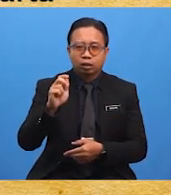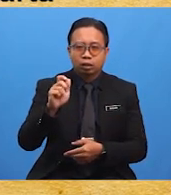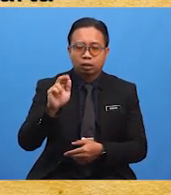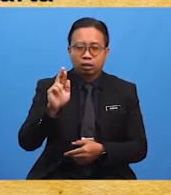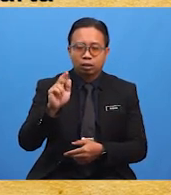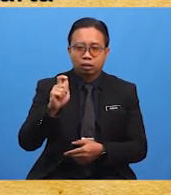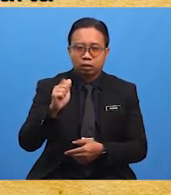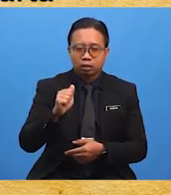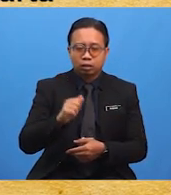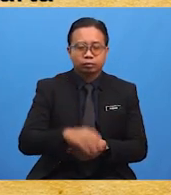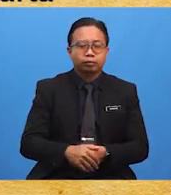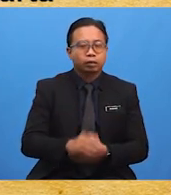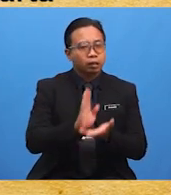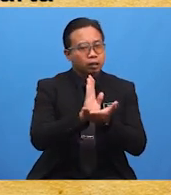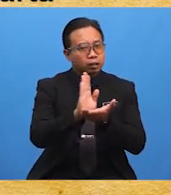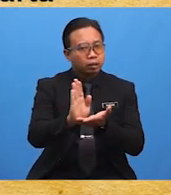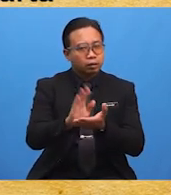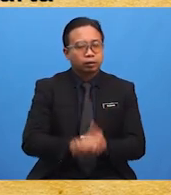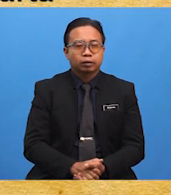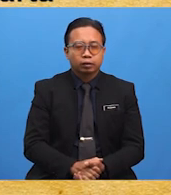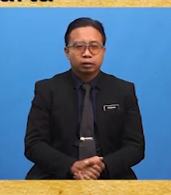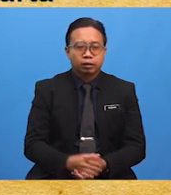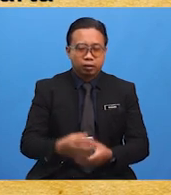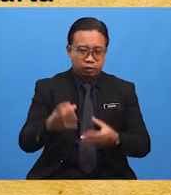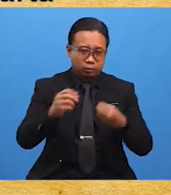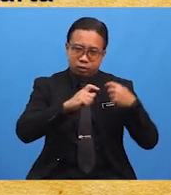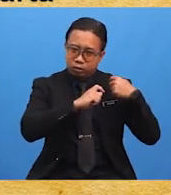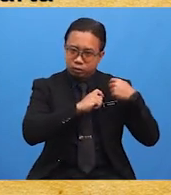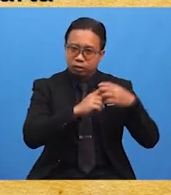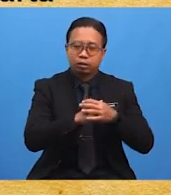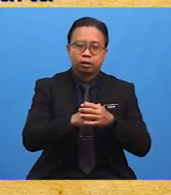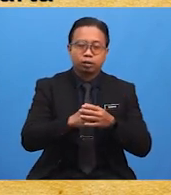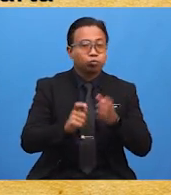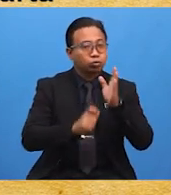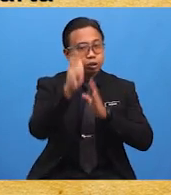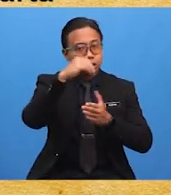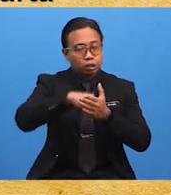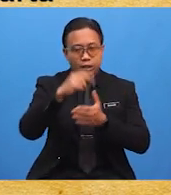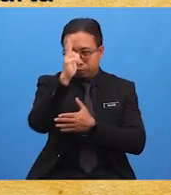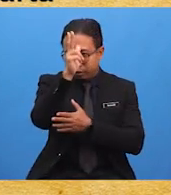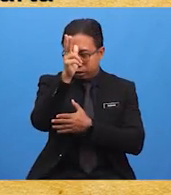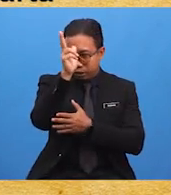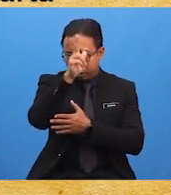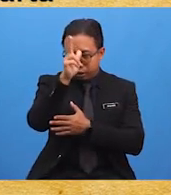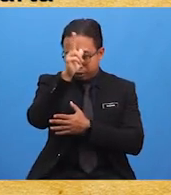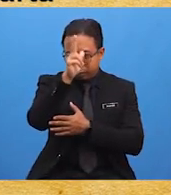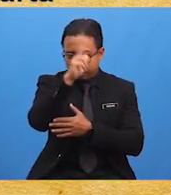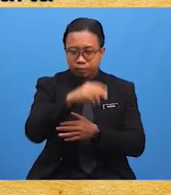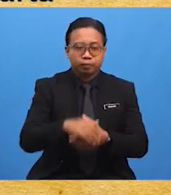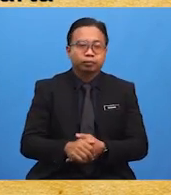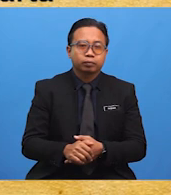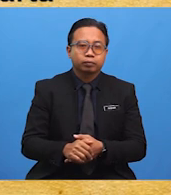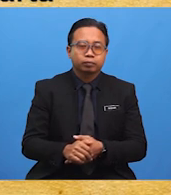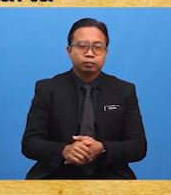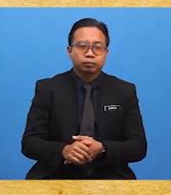perbankan dan ada juga yang menjawat jawatan tinggi dalam kerajaan semasa British mentadbir